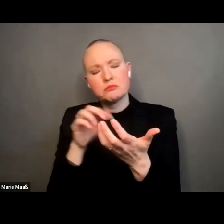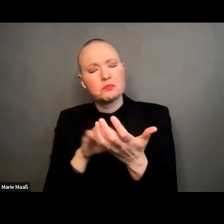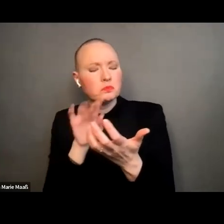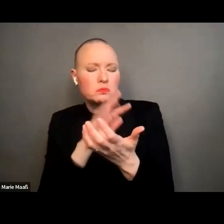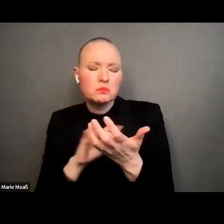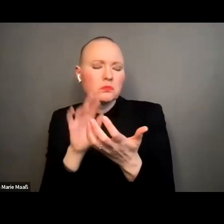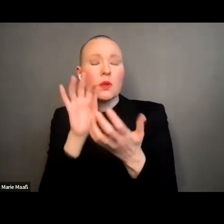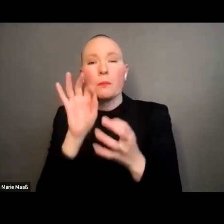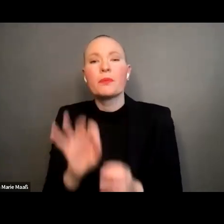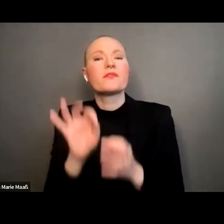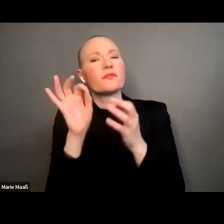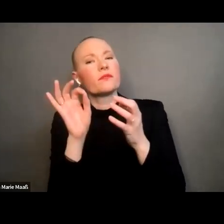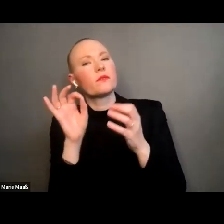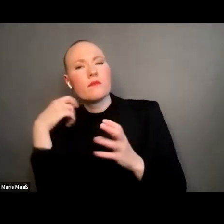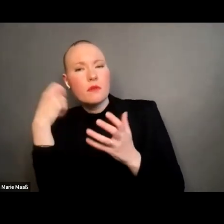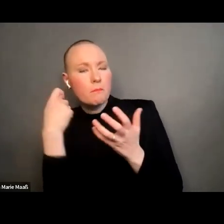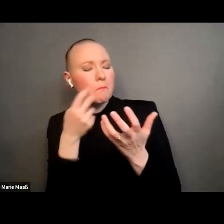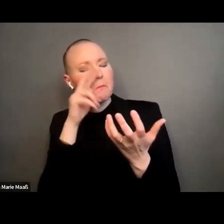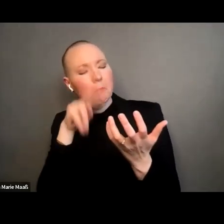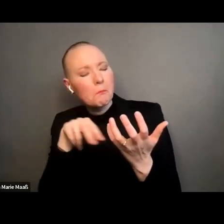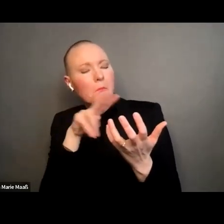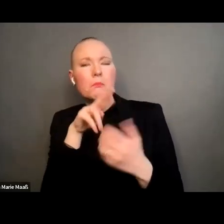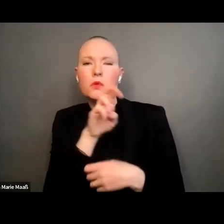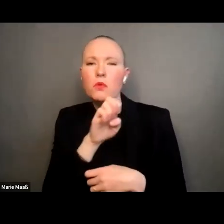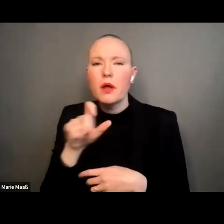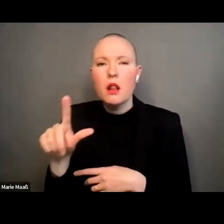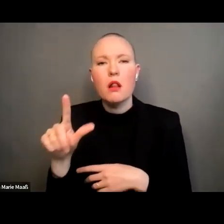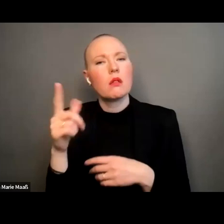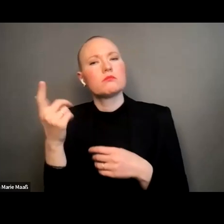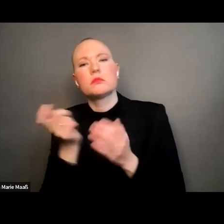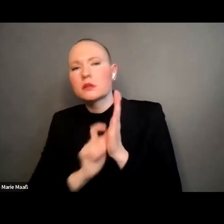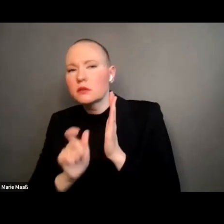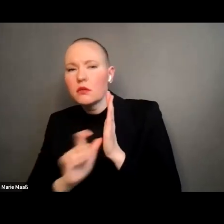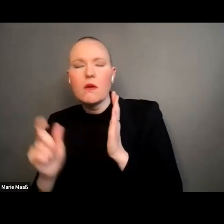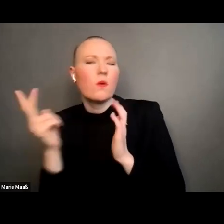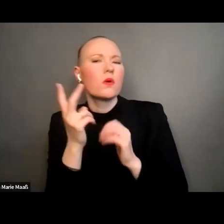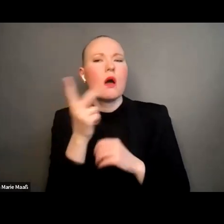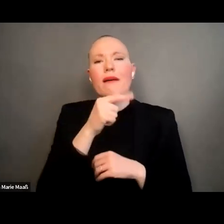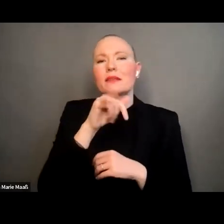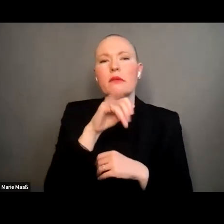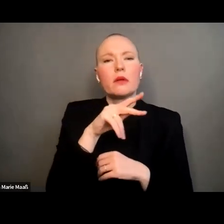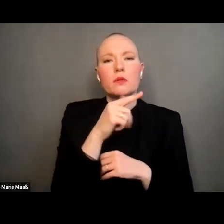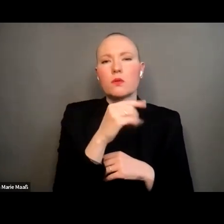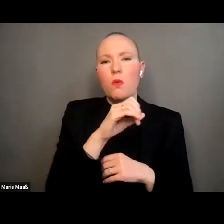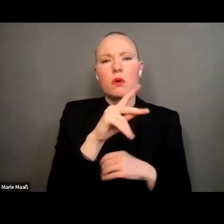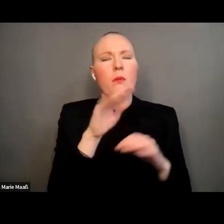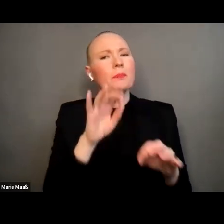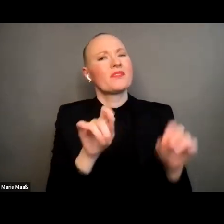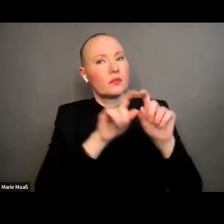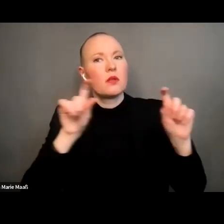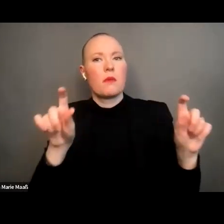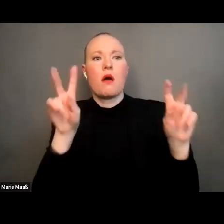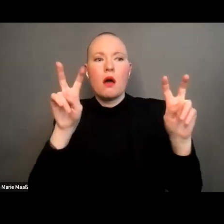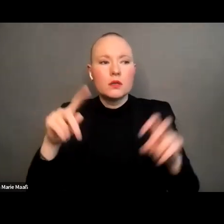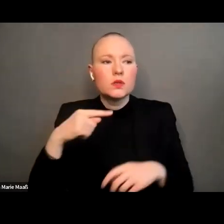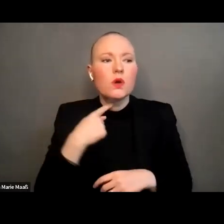ein reel auf instagram oder tik tok wo es um toxische männlichkeit geht und